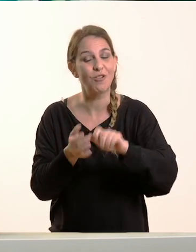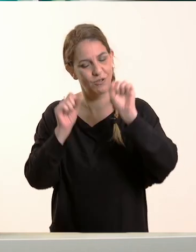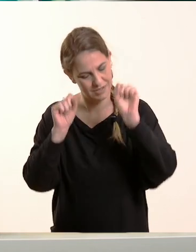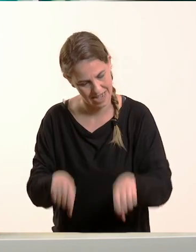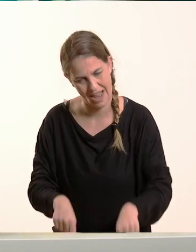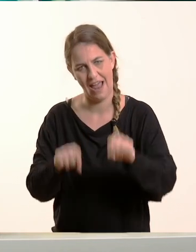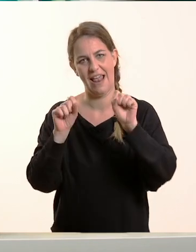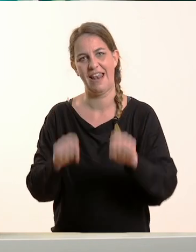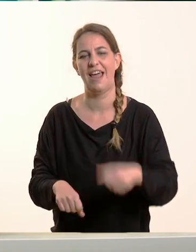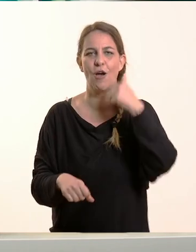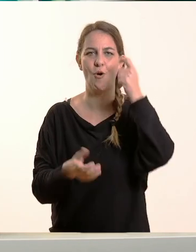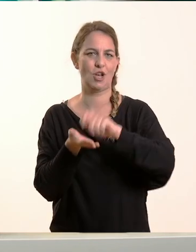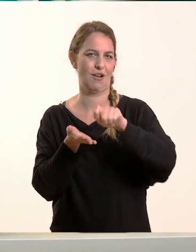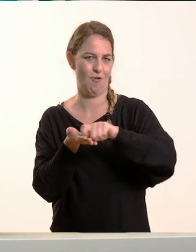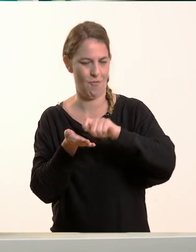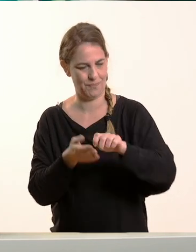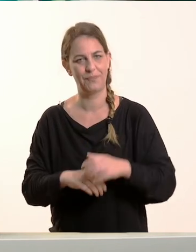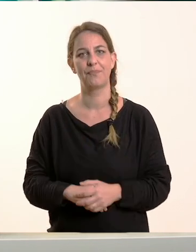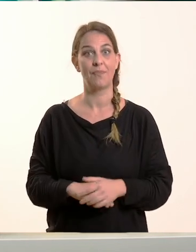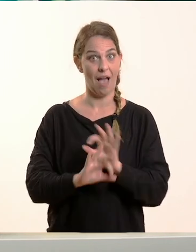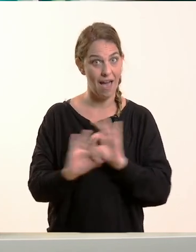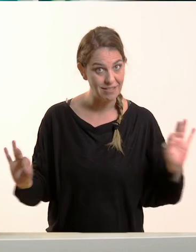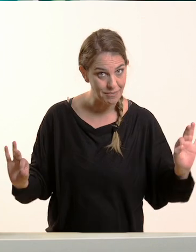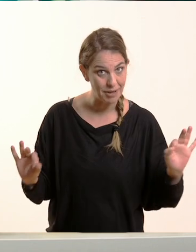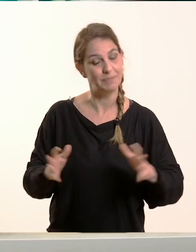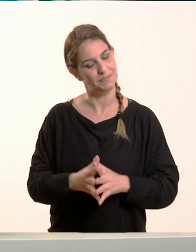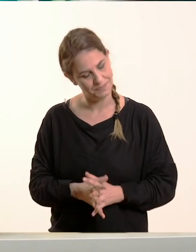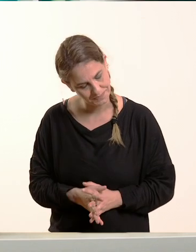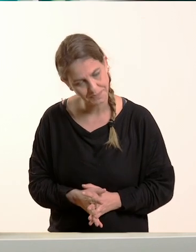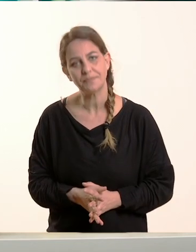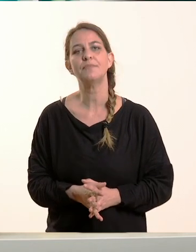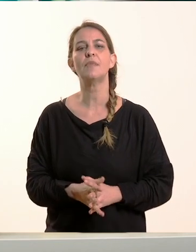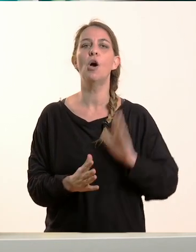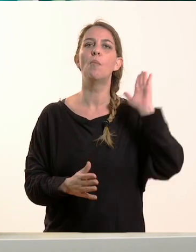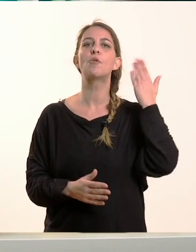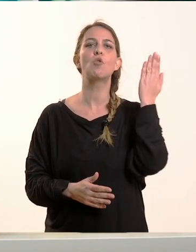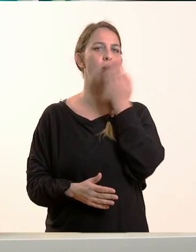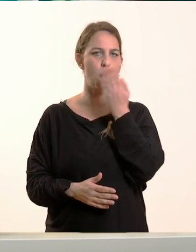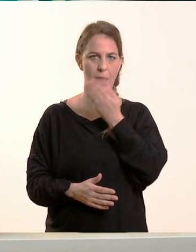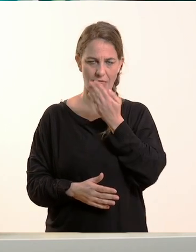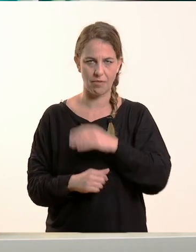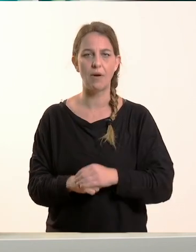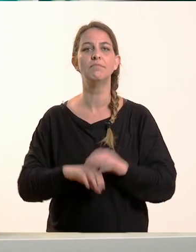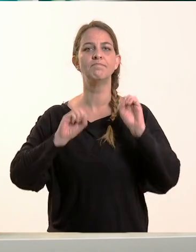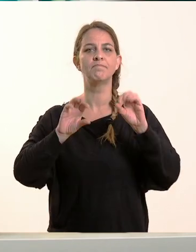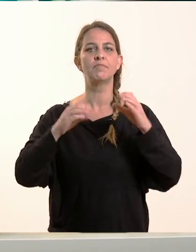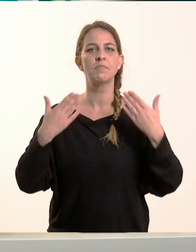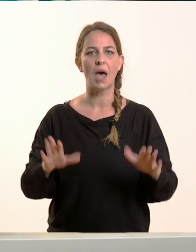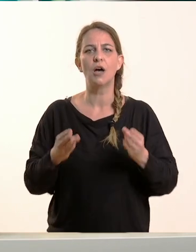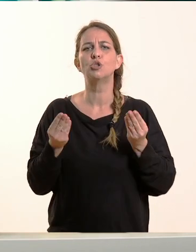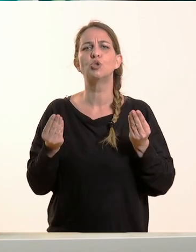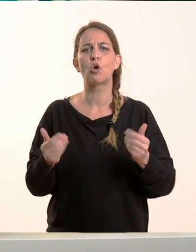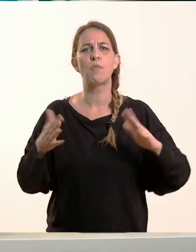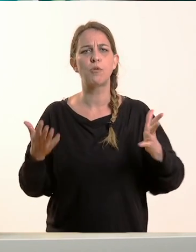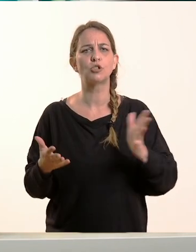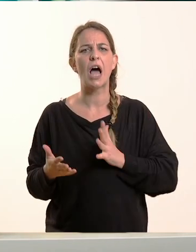Είμαστε έτοιμοι! Στην προηγούμενη ενότητα είχαμε μάθει πώς αλληλογραφούσαν οι άνθρωποι, πώς